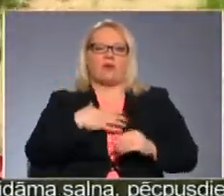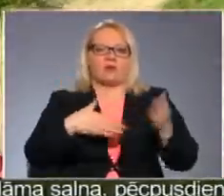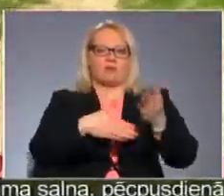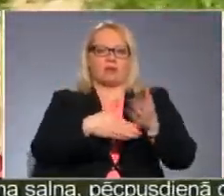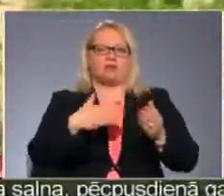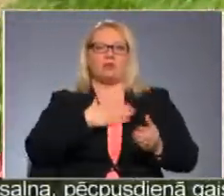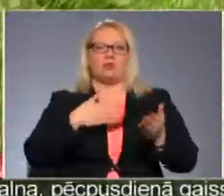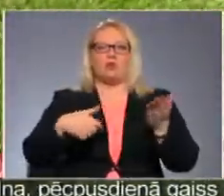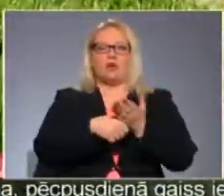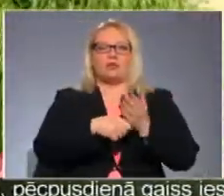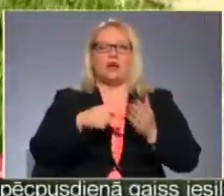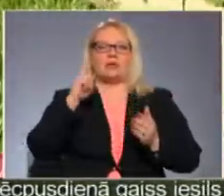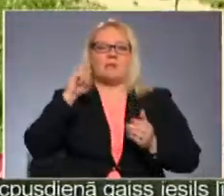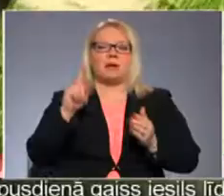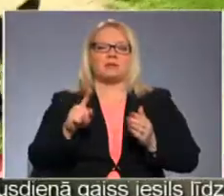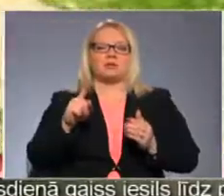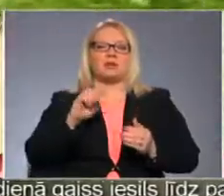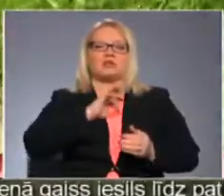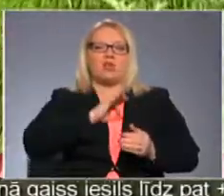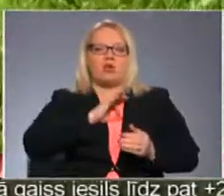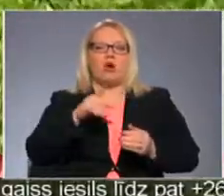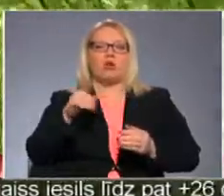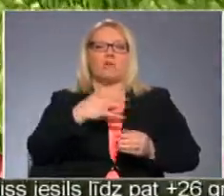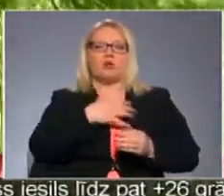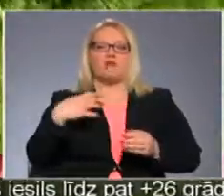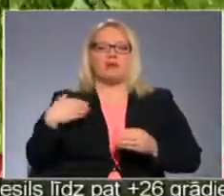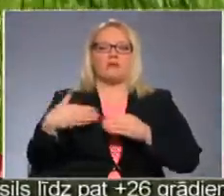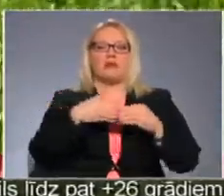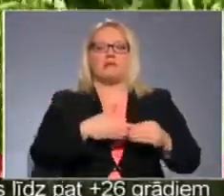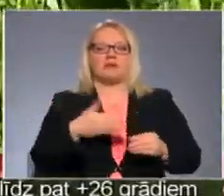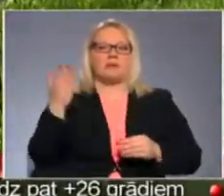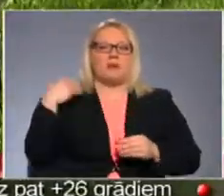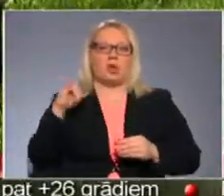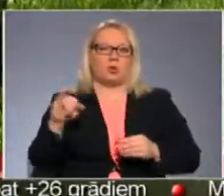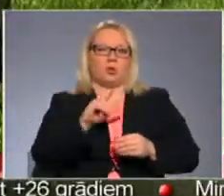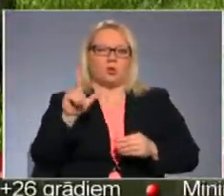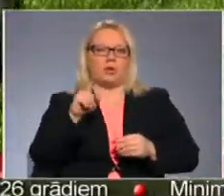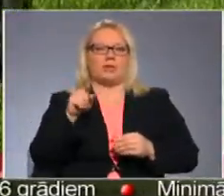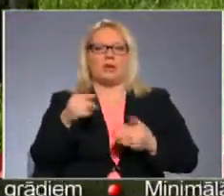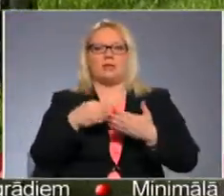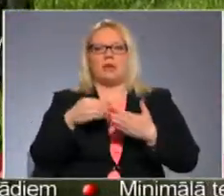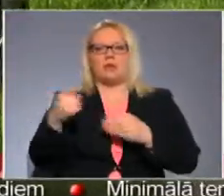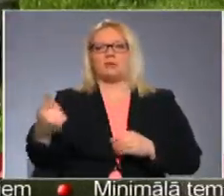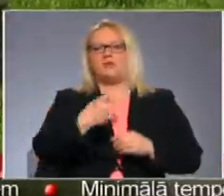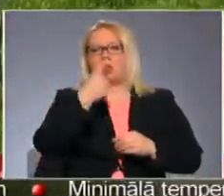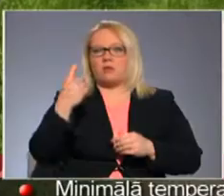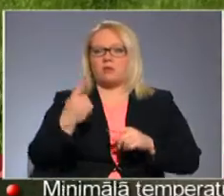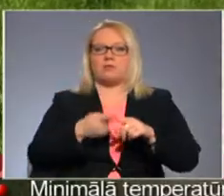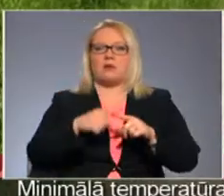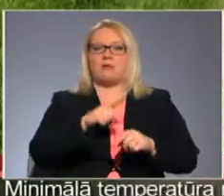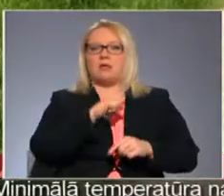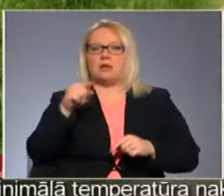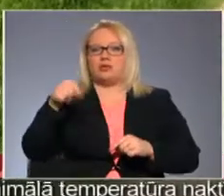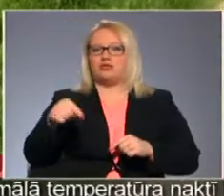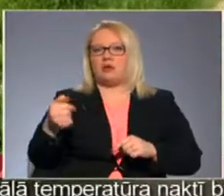reģistrācijas pazīšanas zīmes iep žetonus Valmieras pilsātas pašvaldība ieviesa pērn jūlijā. Tie darīgi ir uz vienu gadu, tātad līdz